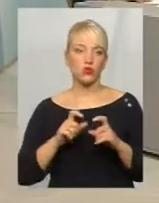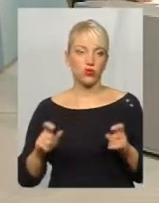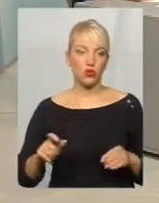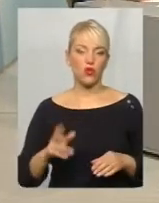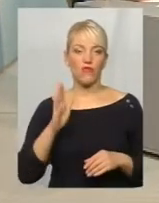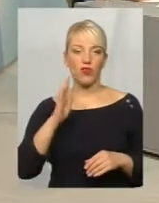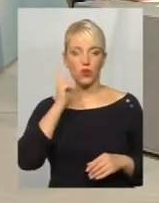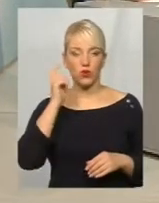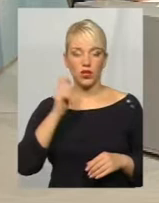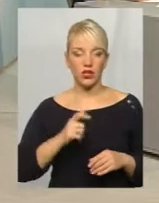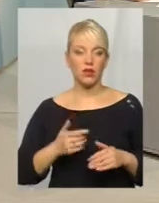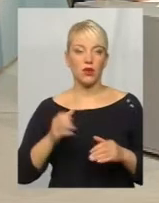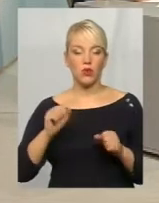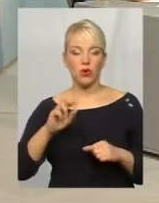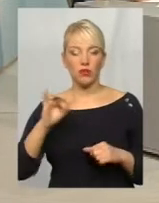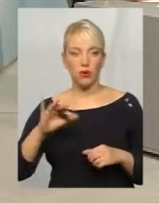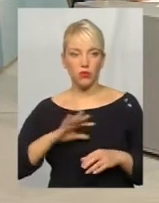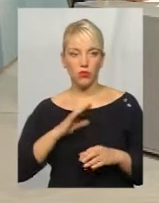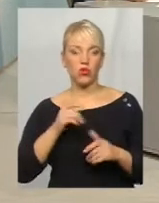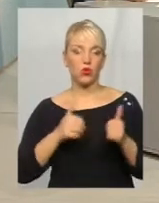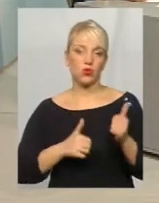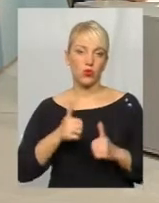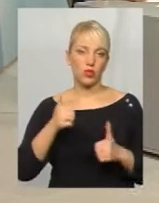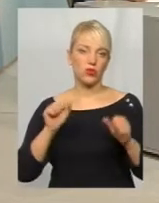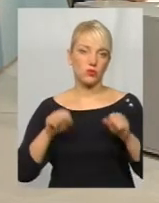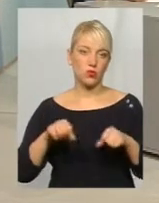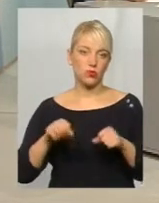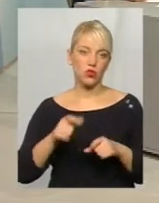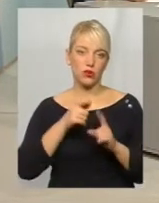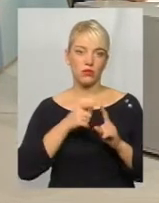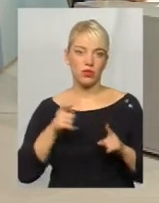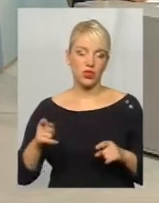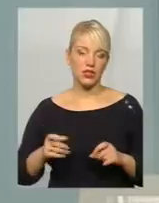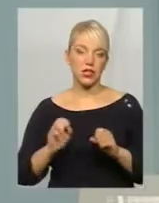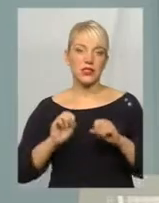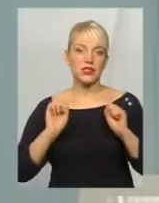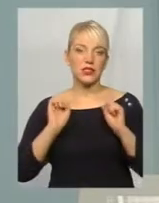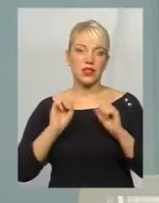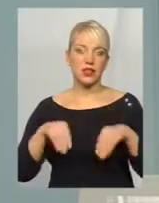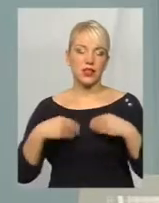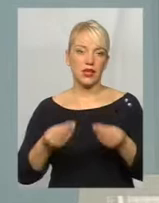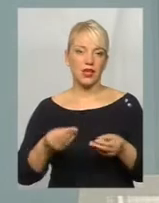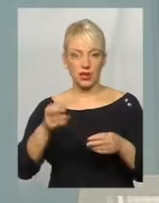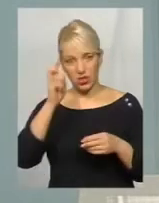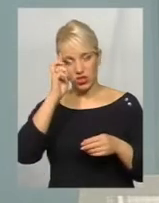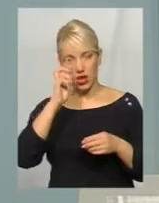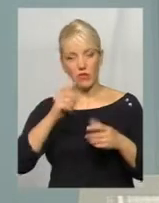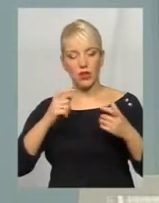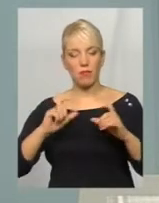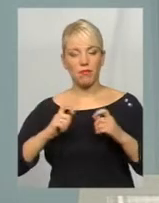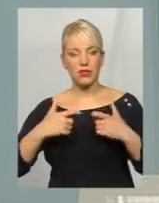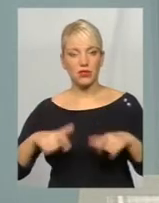Україні, вони могли бути конкурентно спроможними і під час складання державної підсумкової атестації, і під час